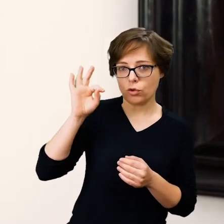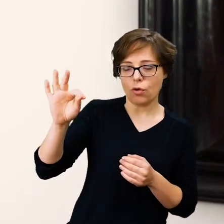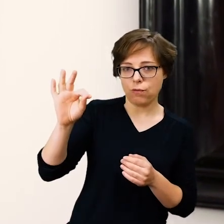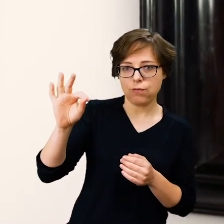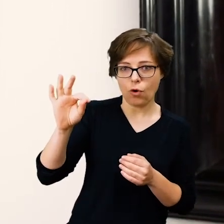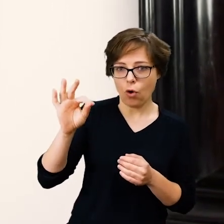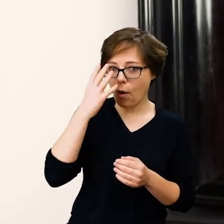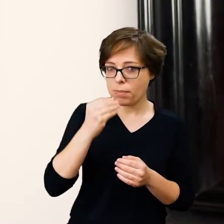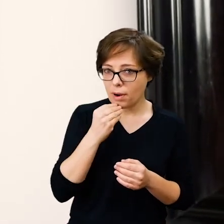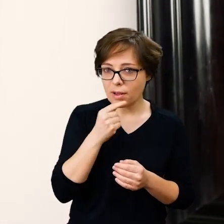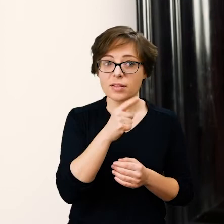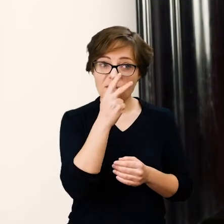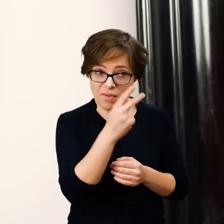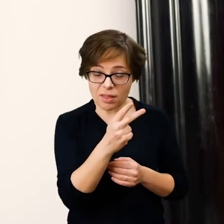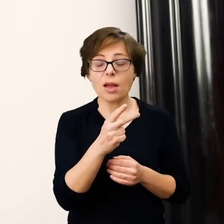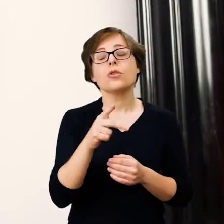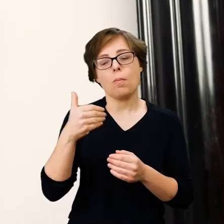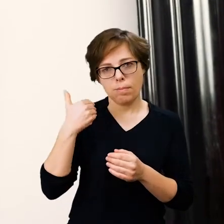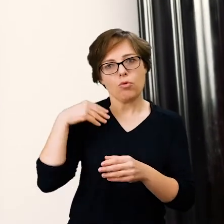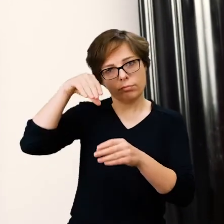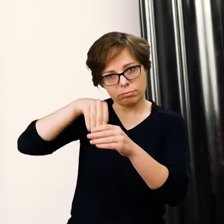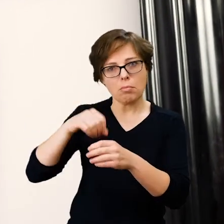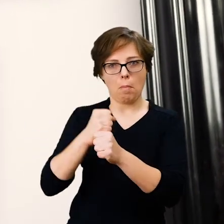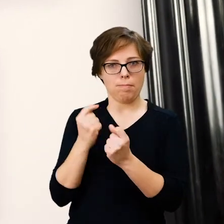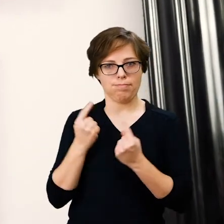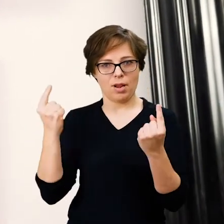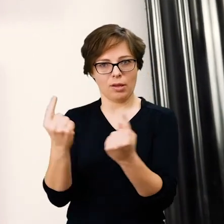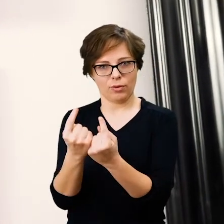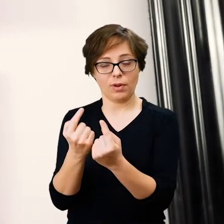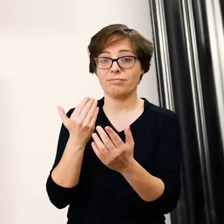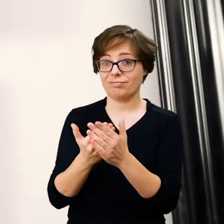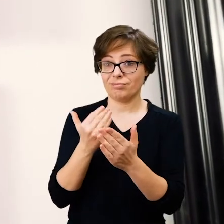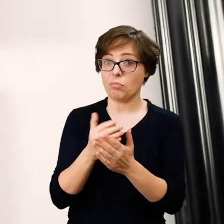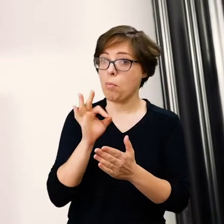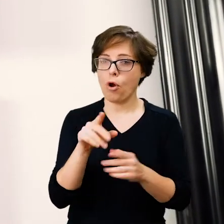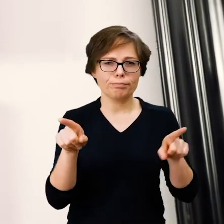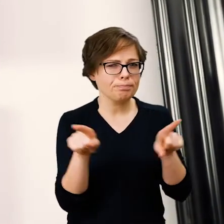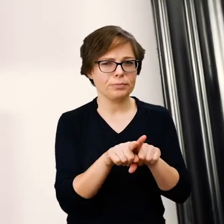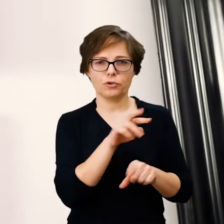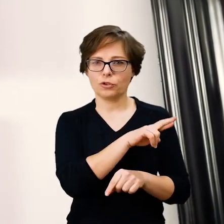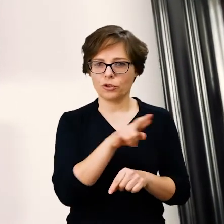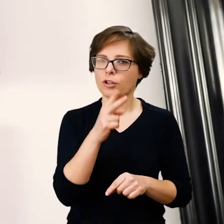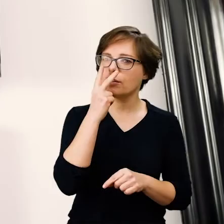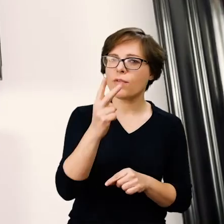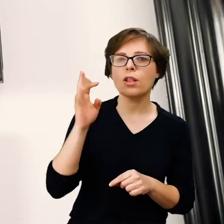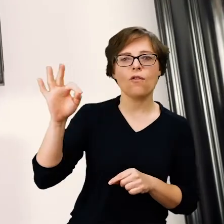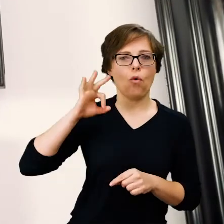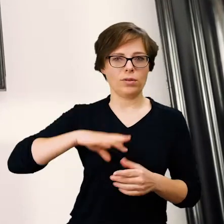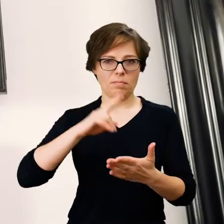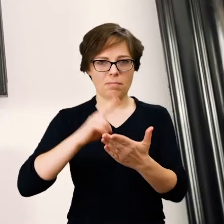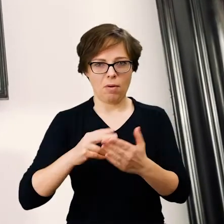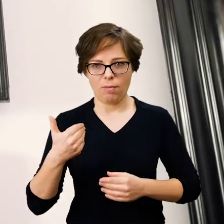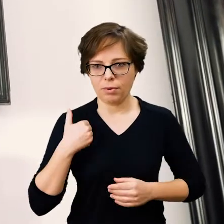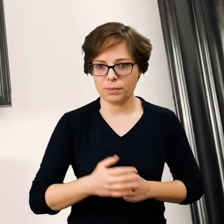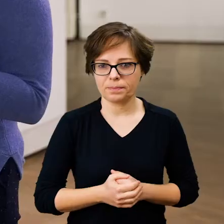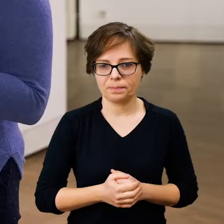musiały należeć do pracowni artystycznej, ponieważ są również wykorzystywane przez jego syna.